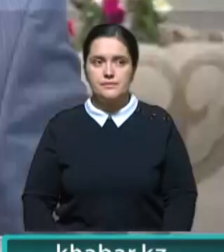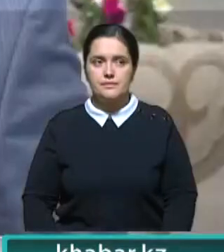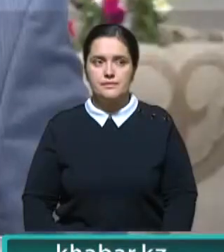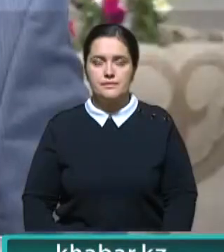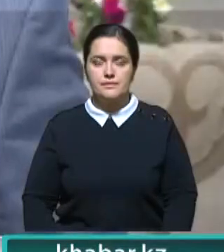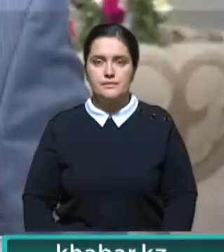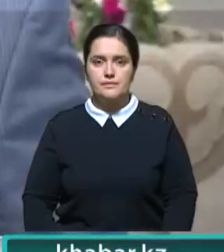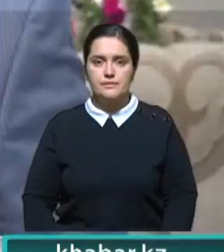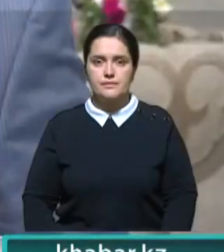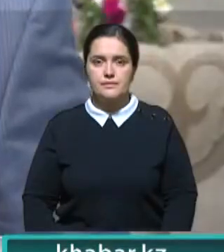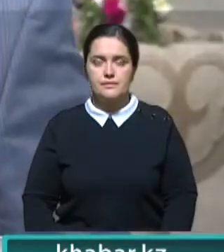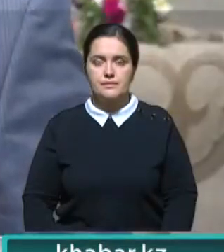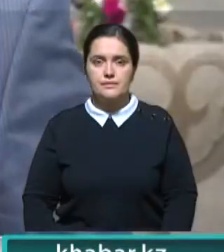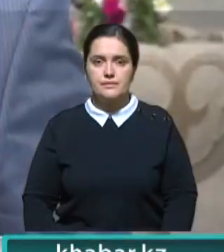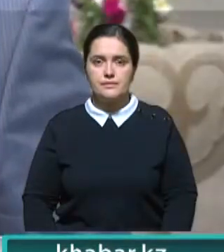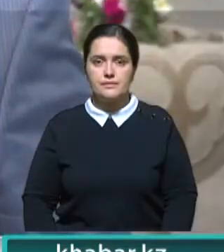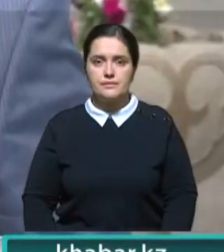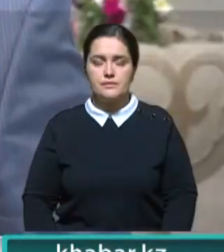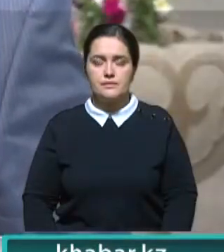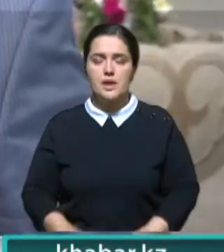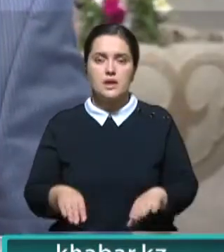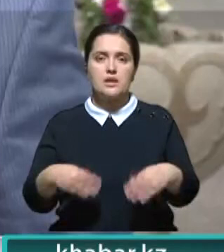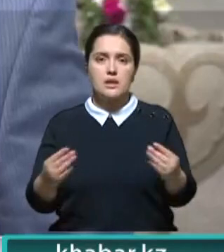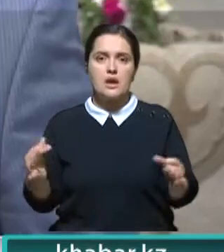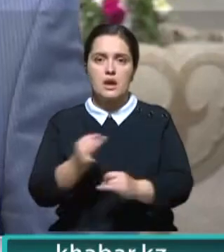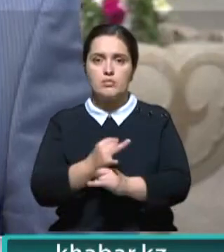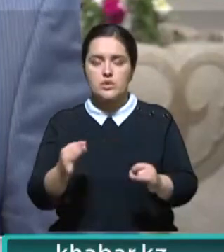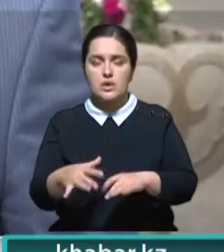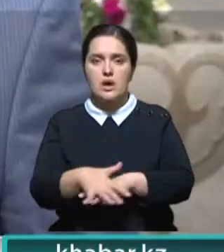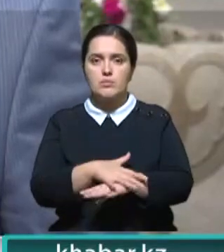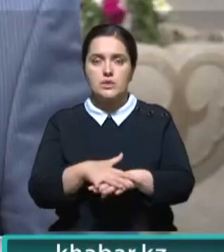Данная работа дана на обсуждение общественному совету.